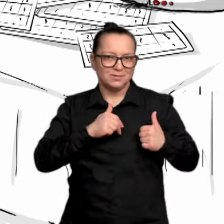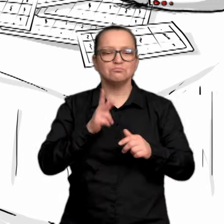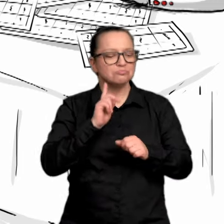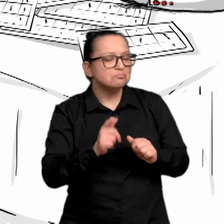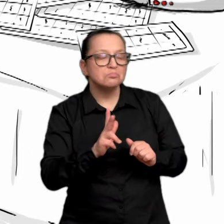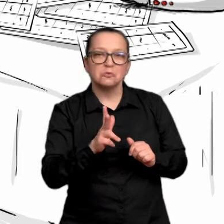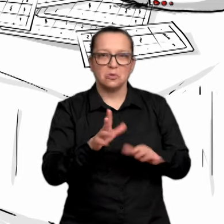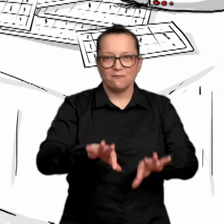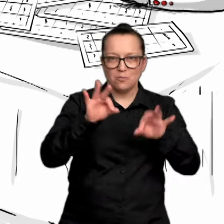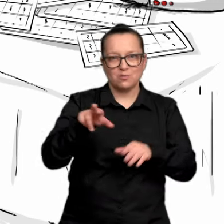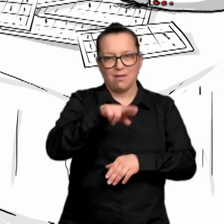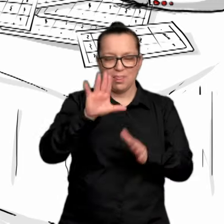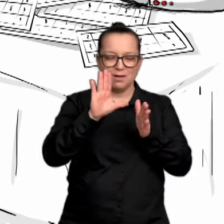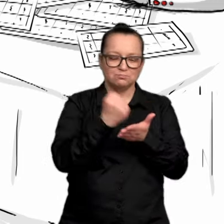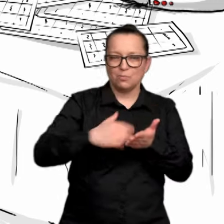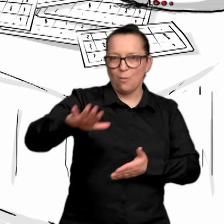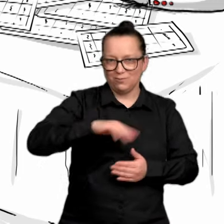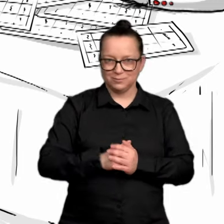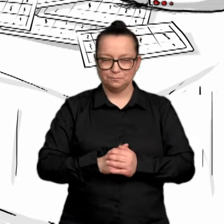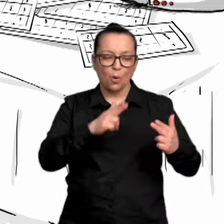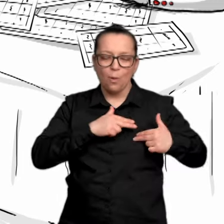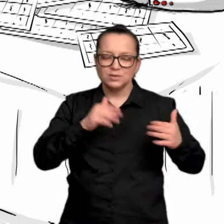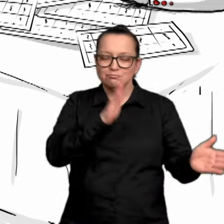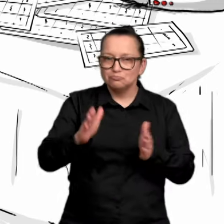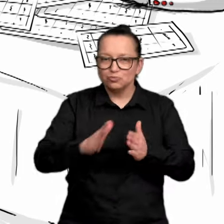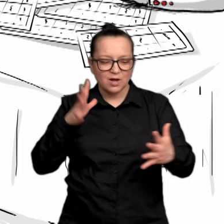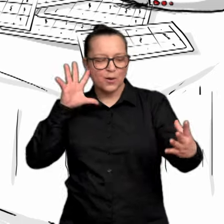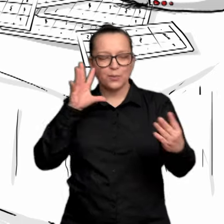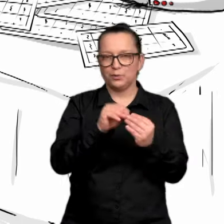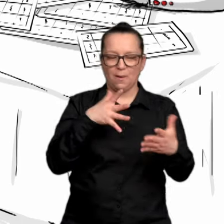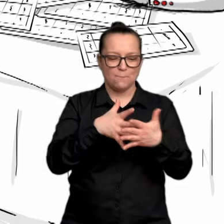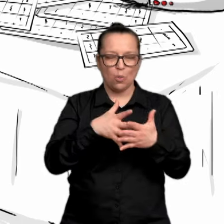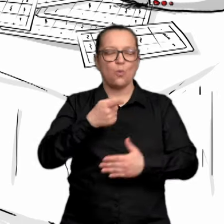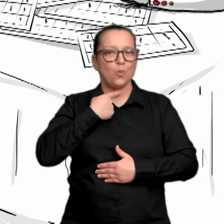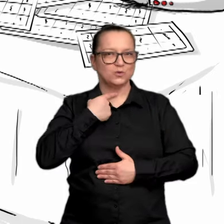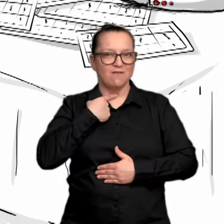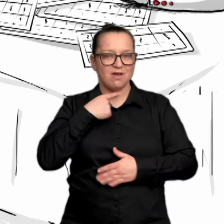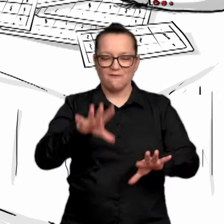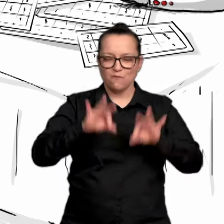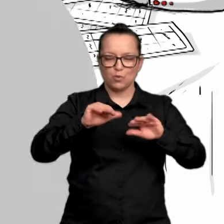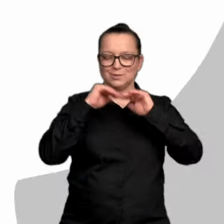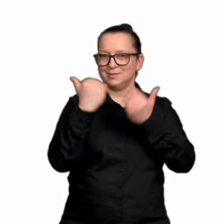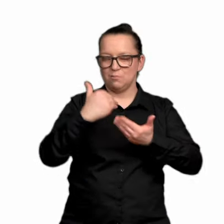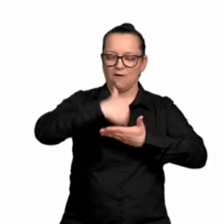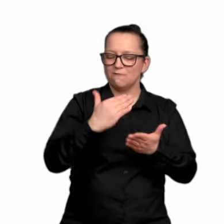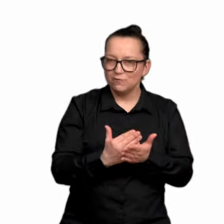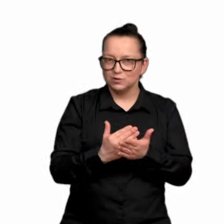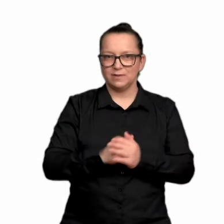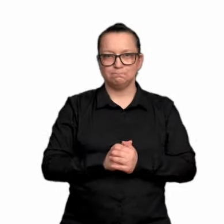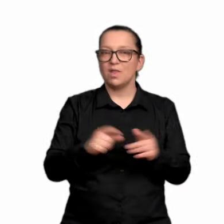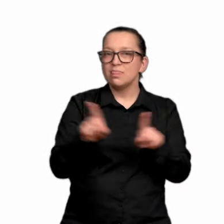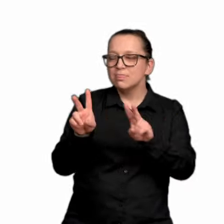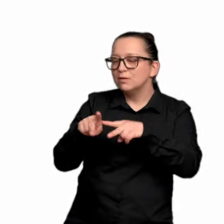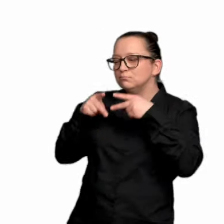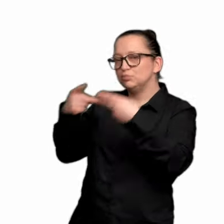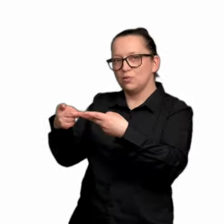wybrany do Rady Powiatu. Komisja ta sporządza również zbiorczy protokół z głosowania w wyborach do sejmików województwa na obszarze powiatu